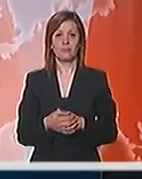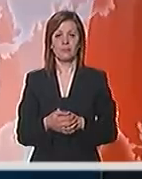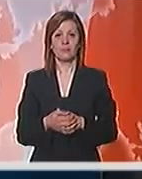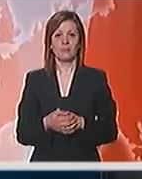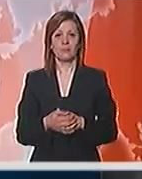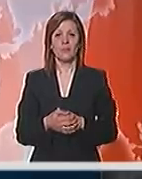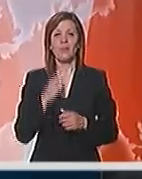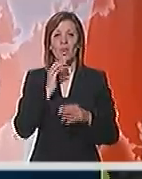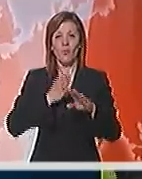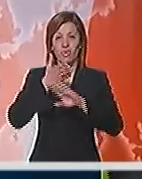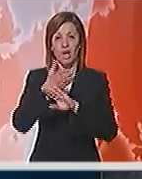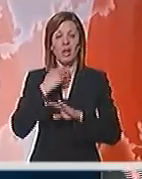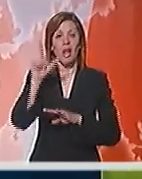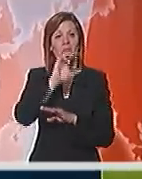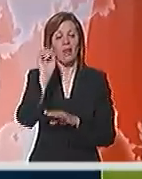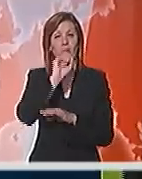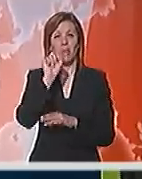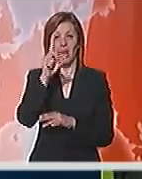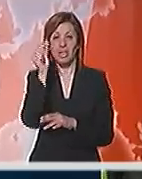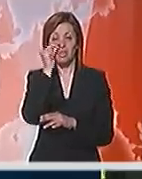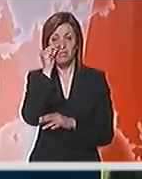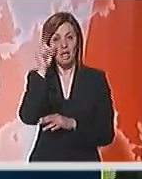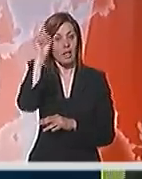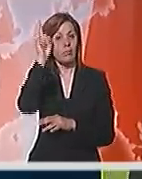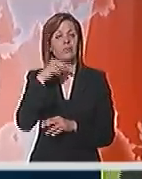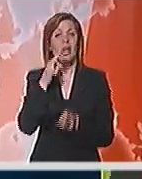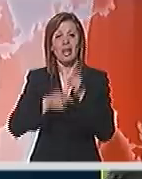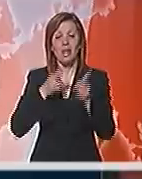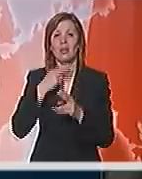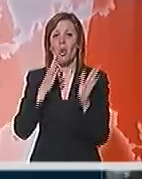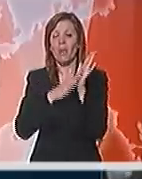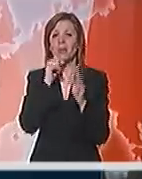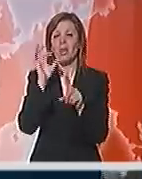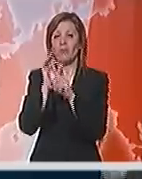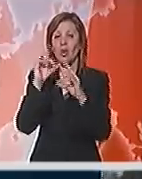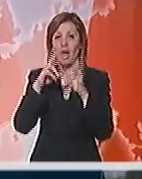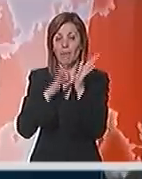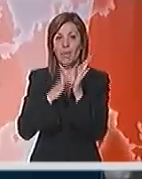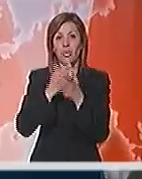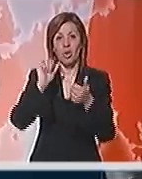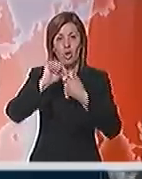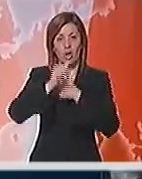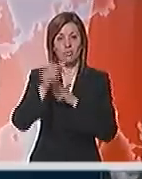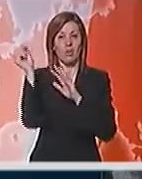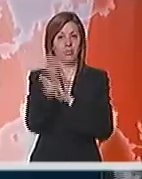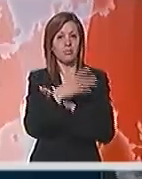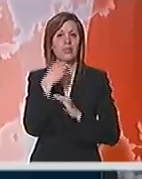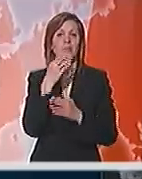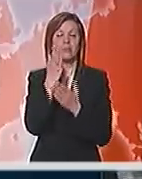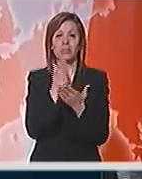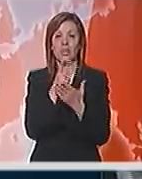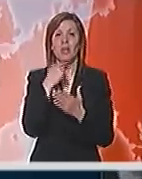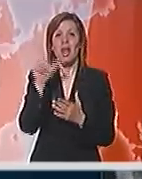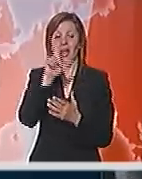U finalu Ligi Evrope 12. maja u Hamburgu igraće Atletico Madrid i Fula. Posle sjajnjih revanša eliminisani su favorizovani